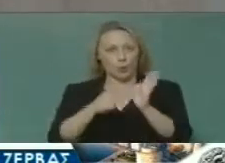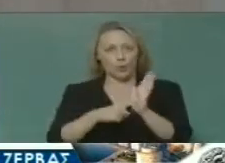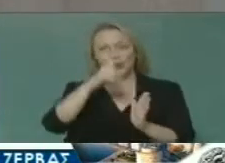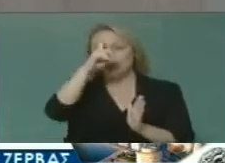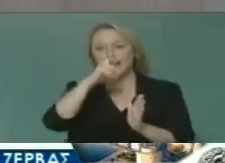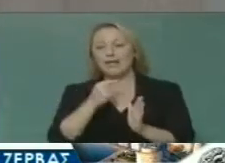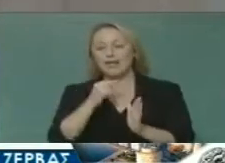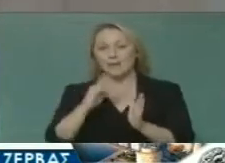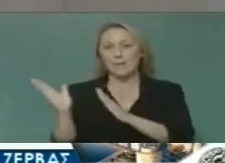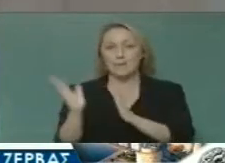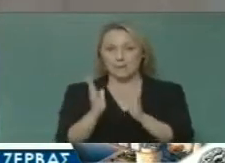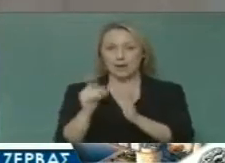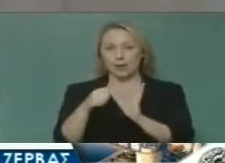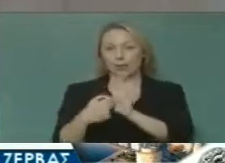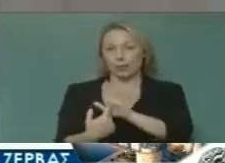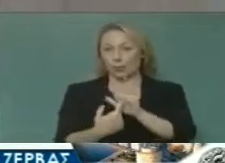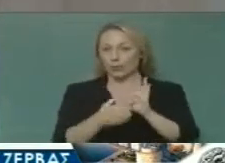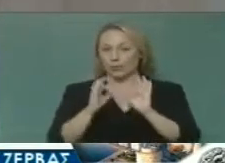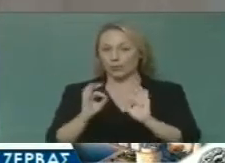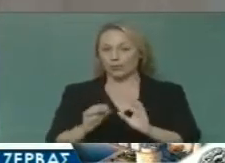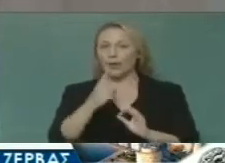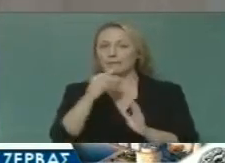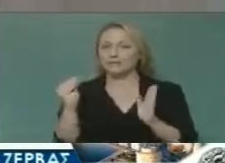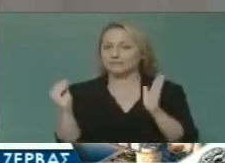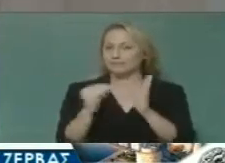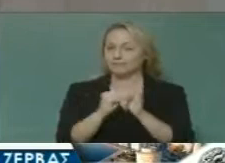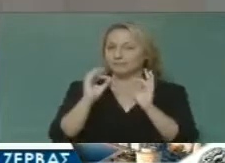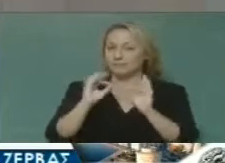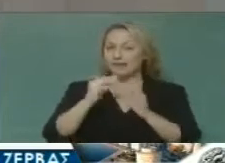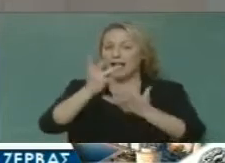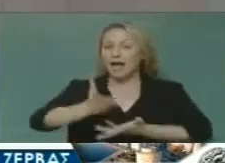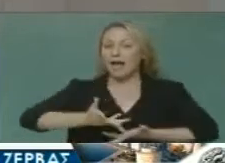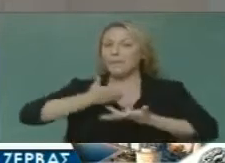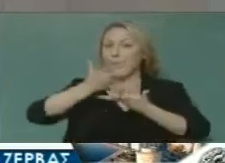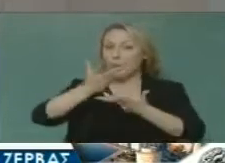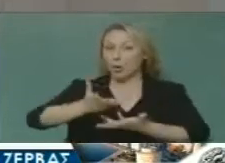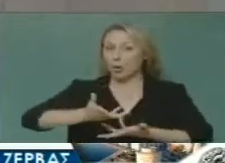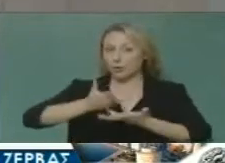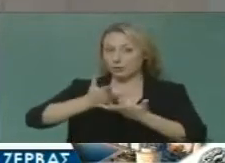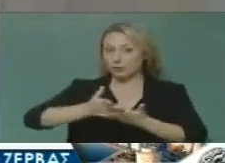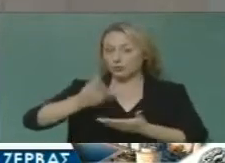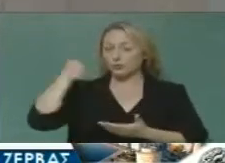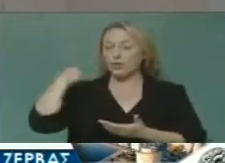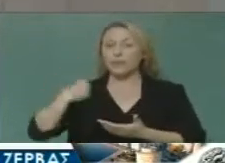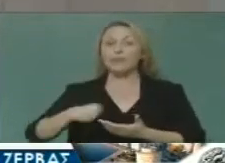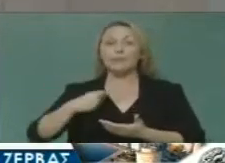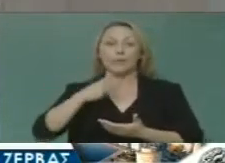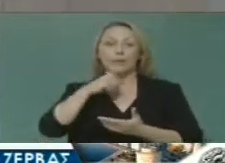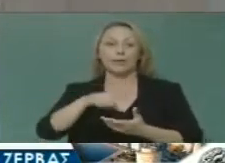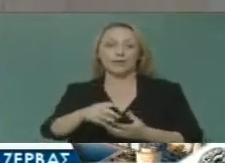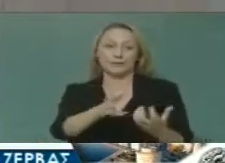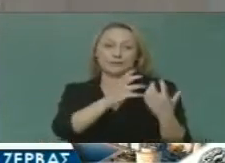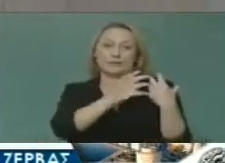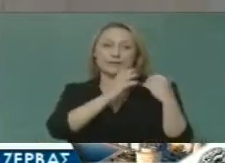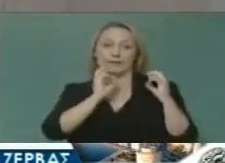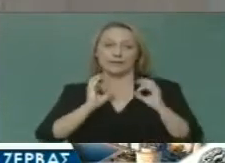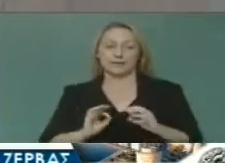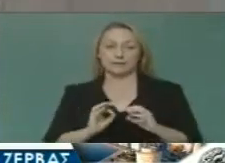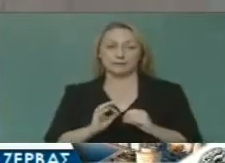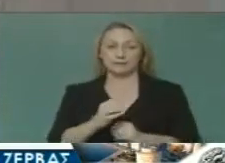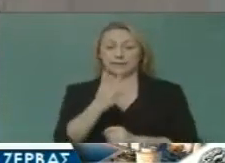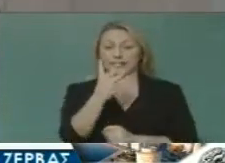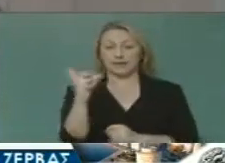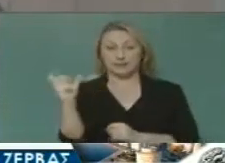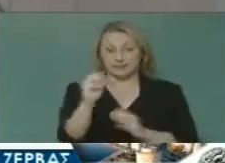υποχρεωσής μας όπως αναφέρεται στο νόμο Απολογισμός Δημοτικής Αρχής. Μιλάμε για ένα τετράμινο